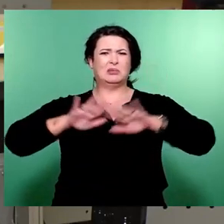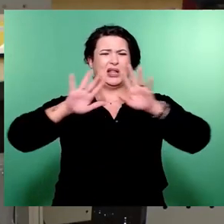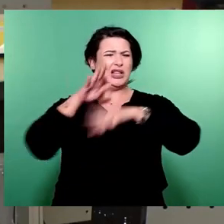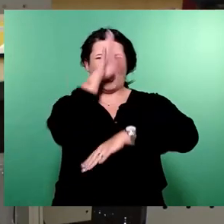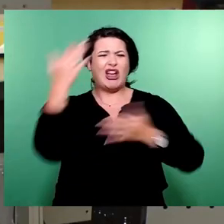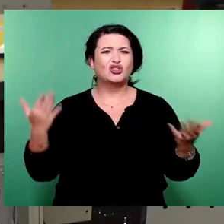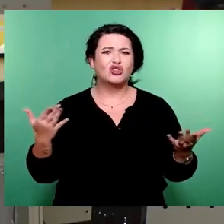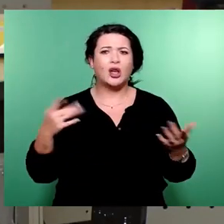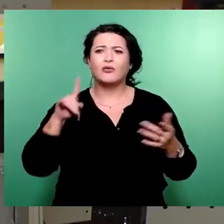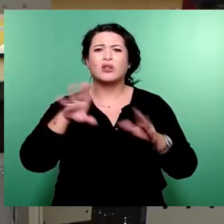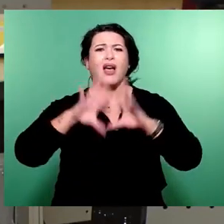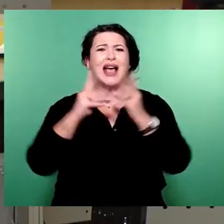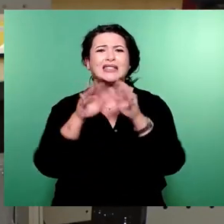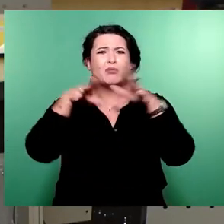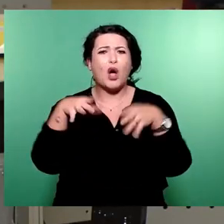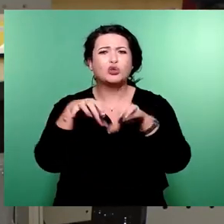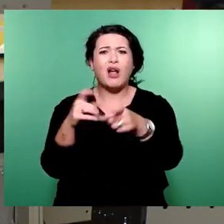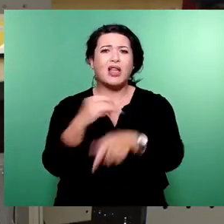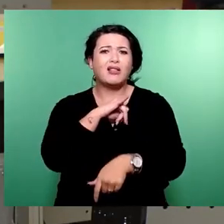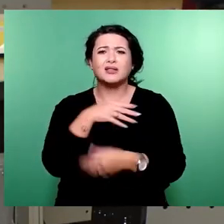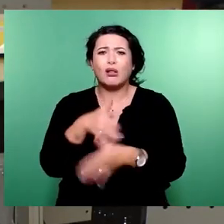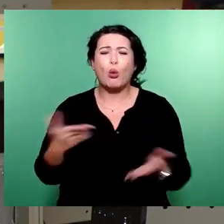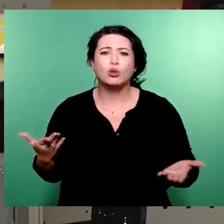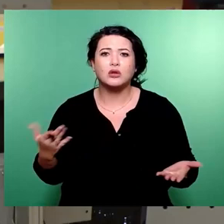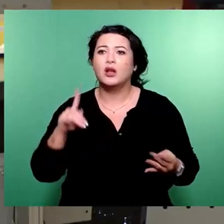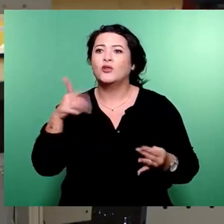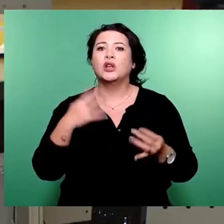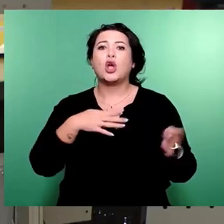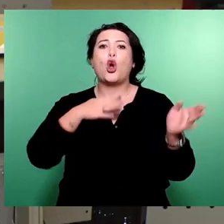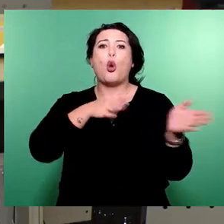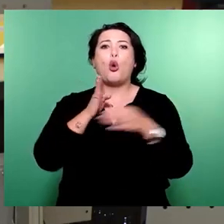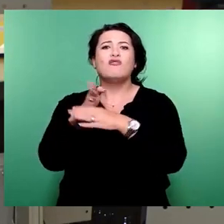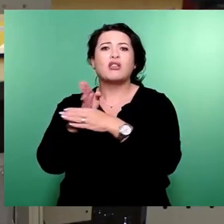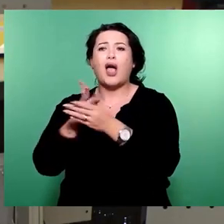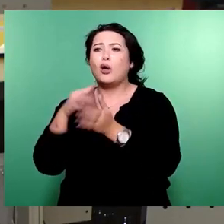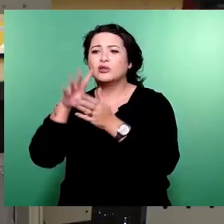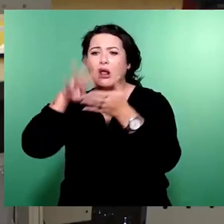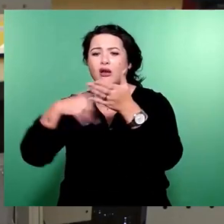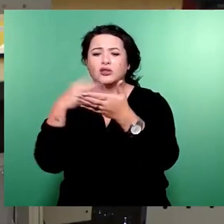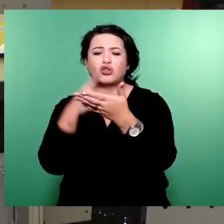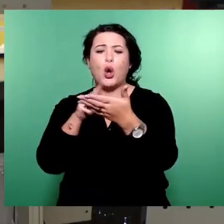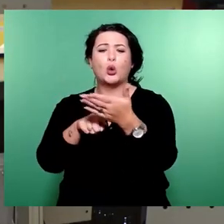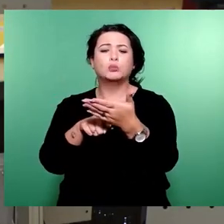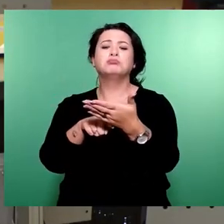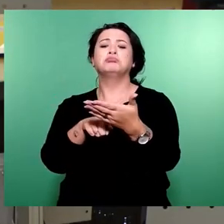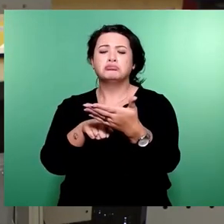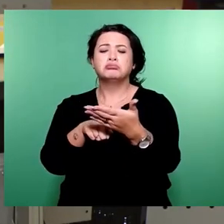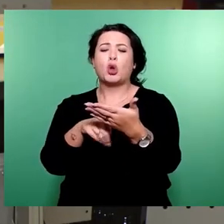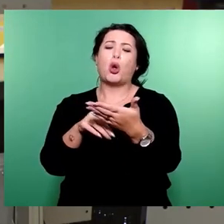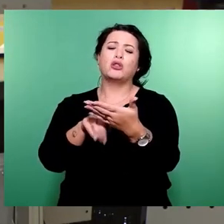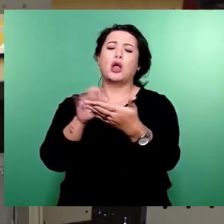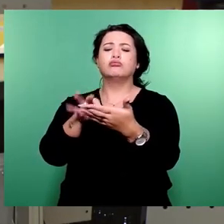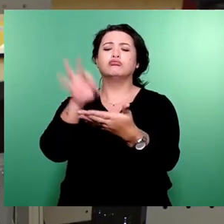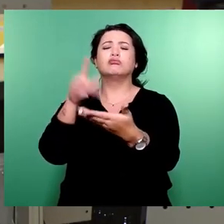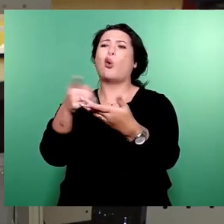Gesamthaushalt gar nicht? Du guckst auf unsere Umverteilungsliste und dann greifst du die Grünen an und machst dir eine Privatkrieg auf. Was soll das? Was soll